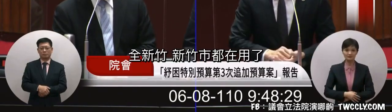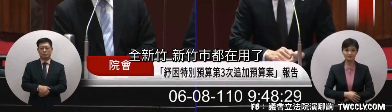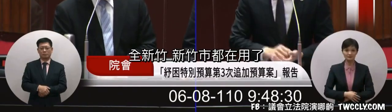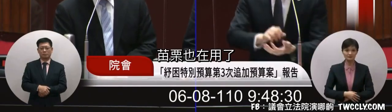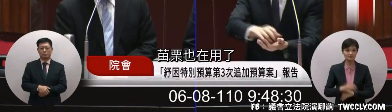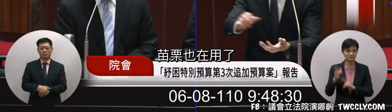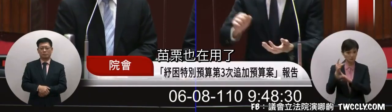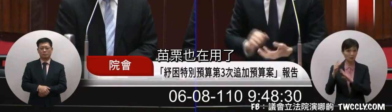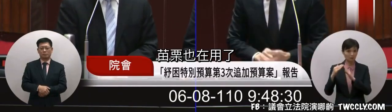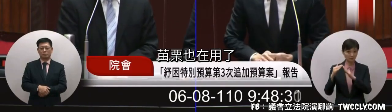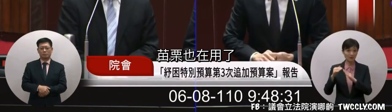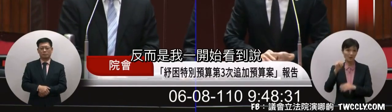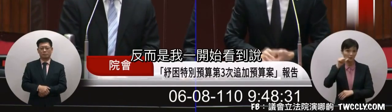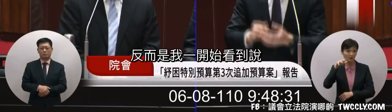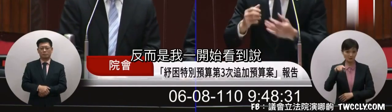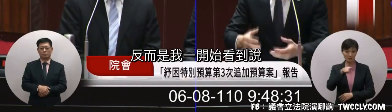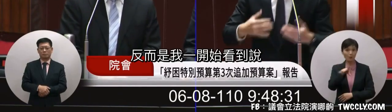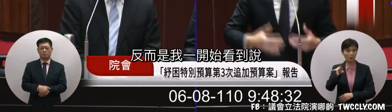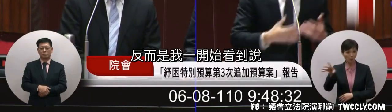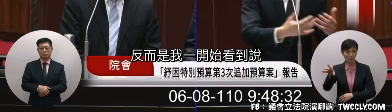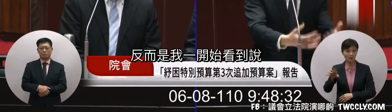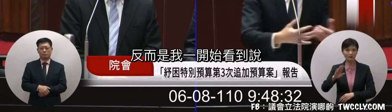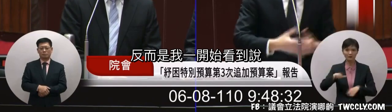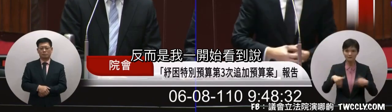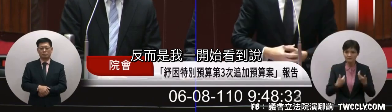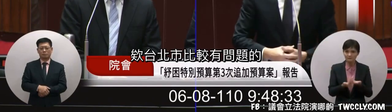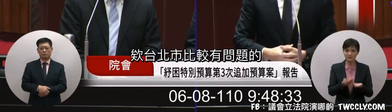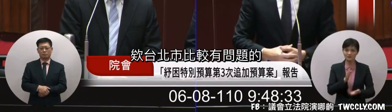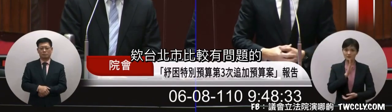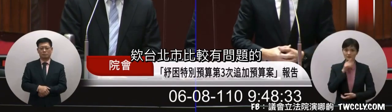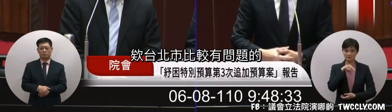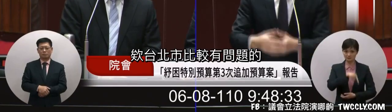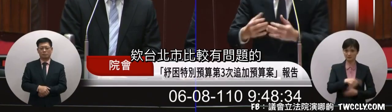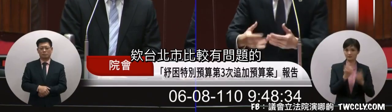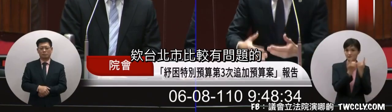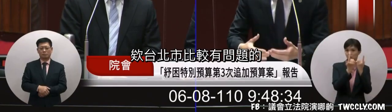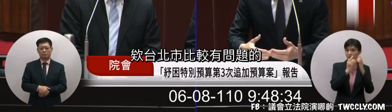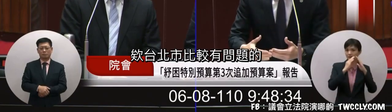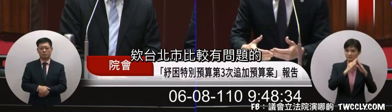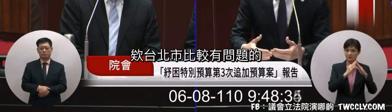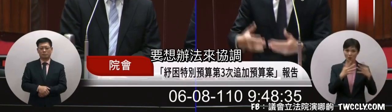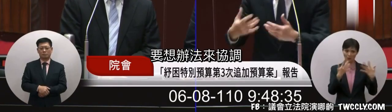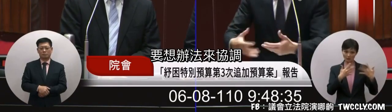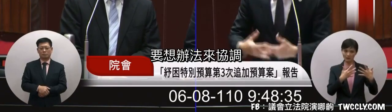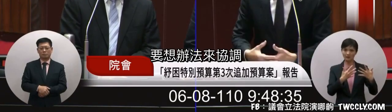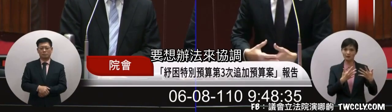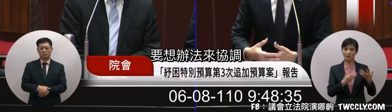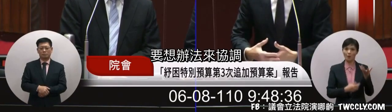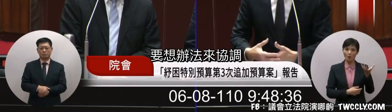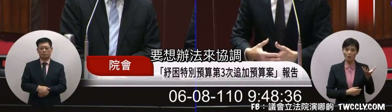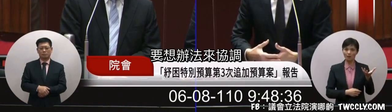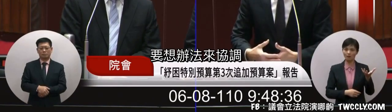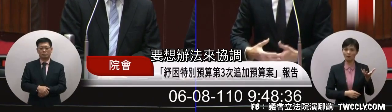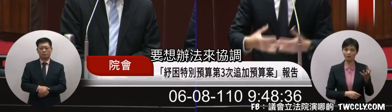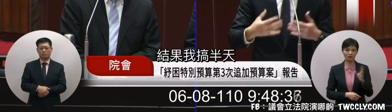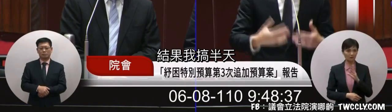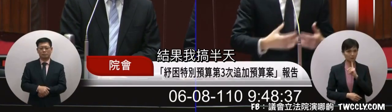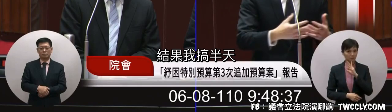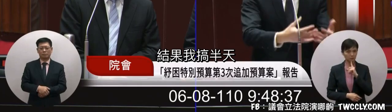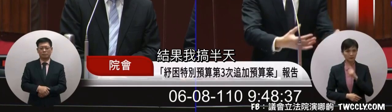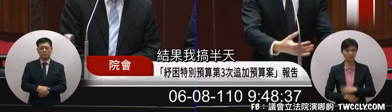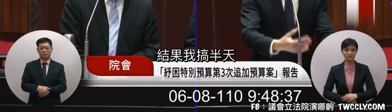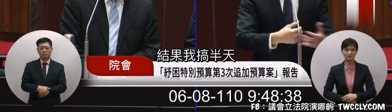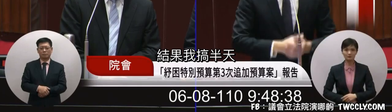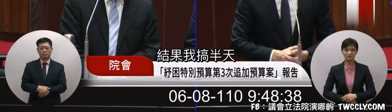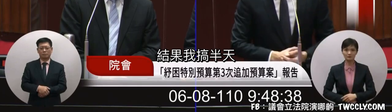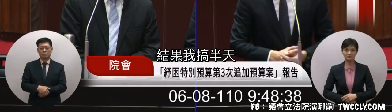團創團你用啊廟頂也在用啊電腦的時候我一開始看到說欸台北市比較有問題的齁要想辦法來協調結果